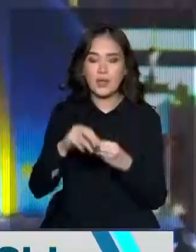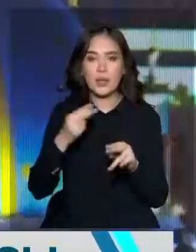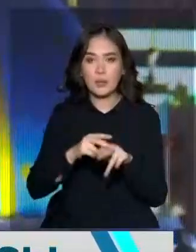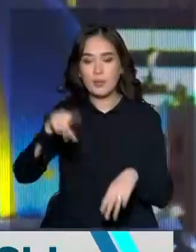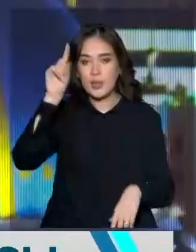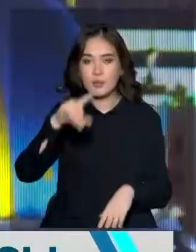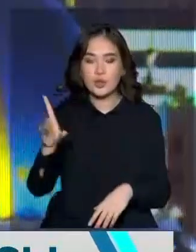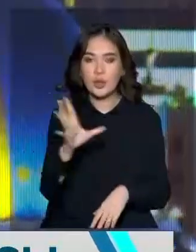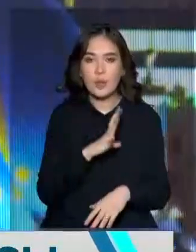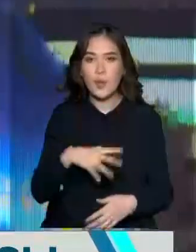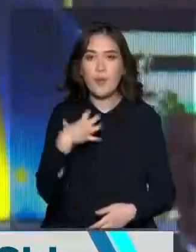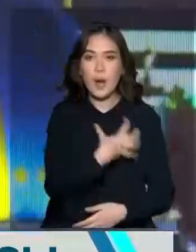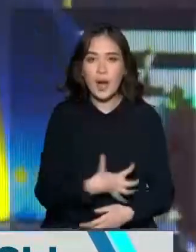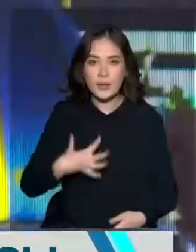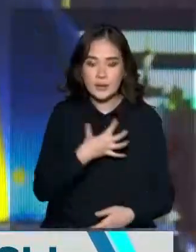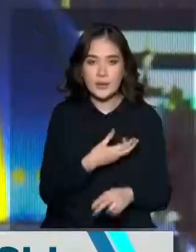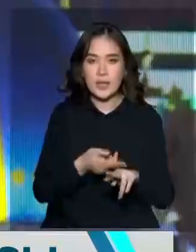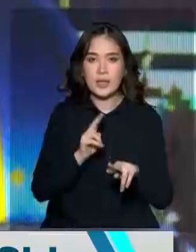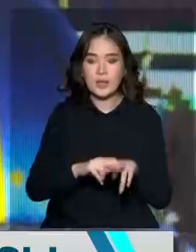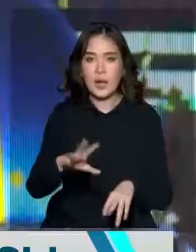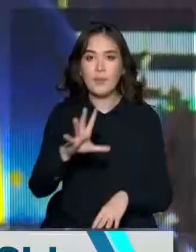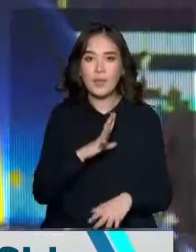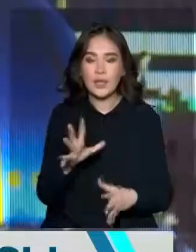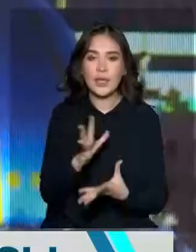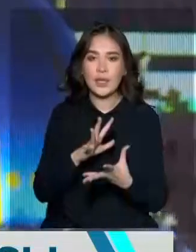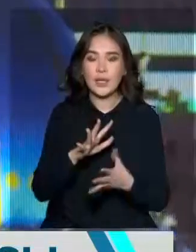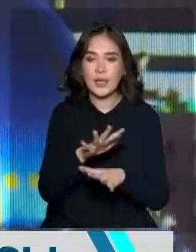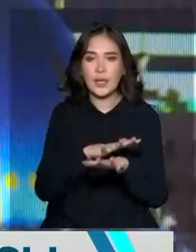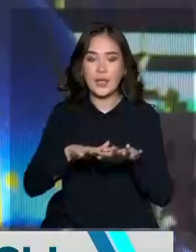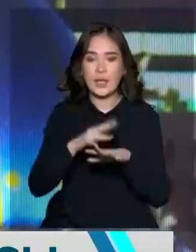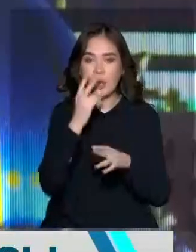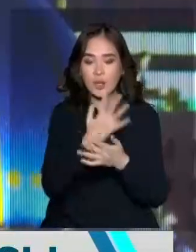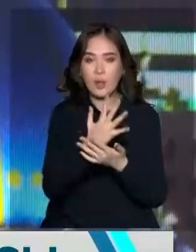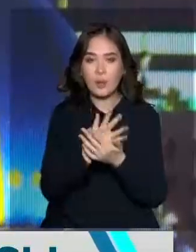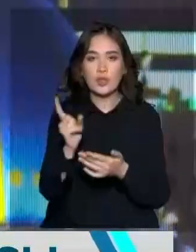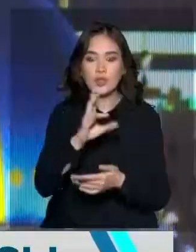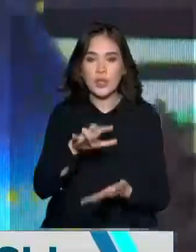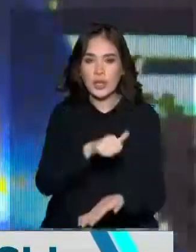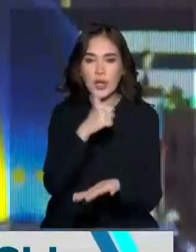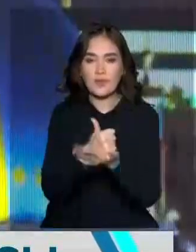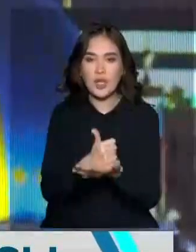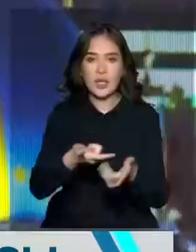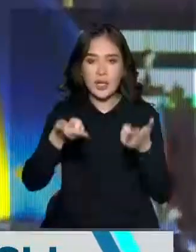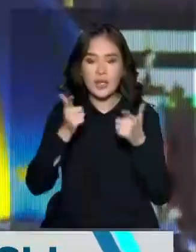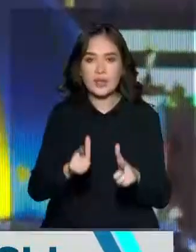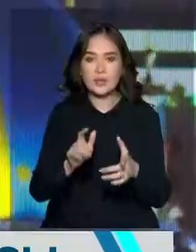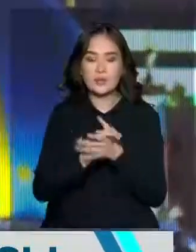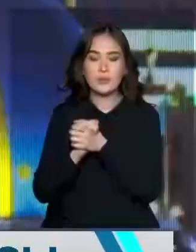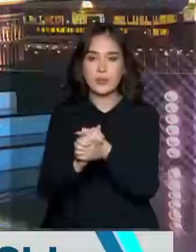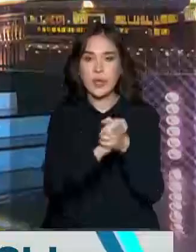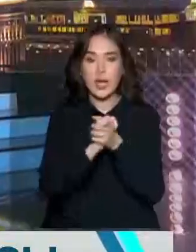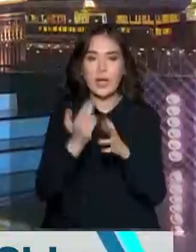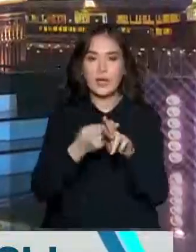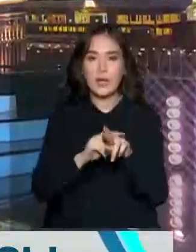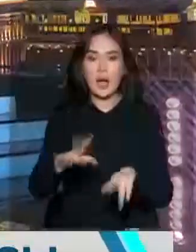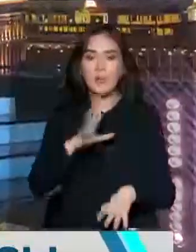Қастығы асамблеясы өте маңыздың институты өп табылат. Өткенсе біздің келіміздің посты қонлықтың бір өп табылатым. Бұл қоғамдық келісім және бебірішілік және де осына